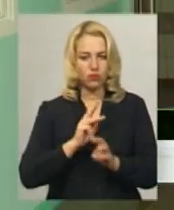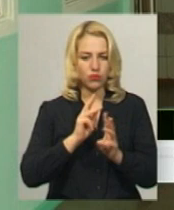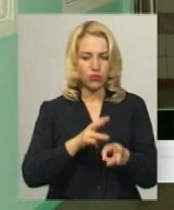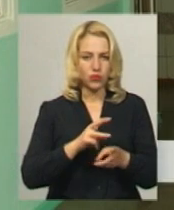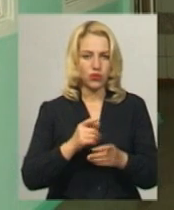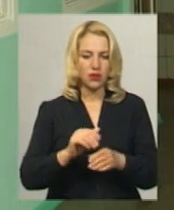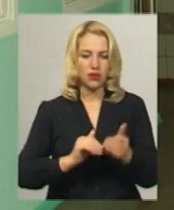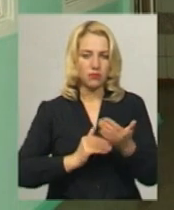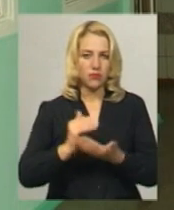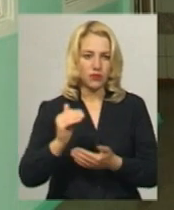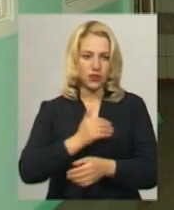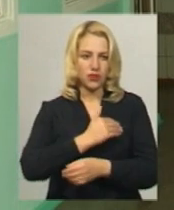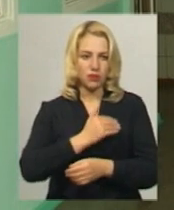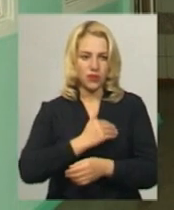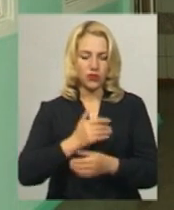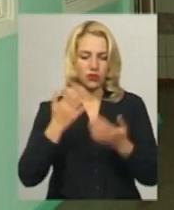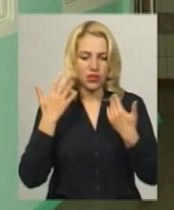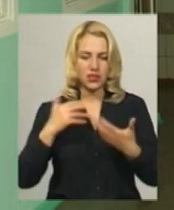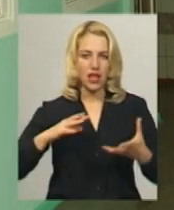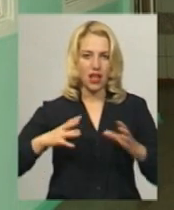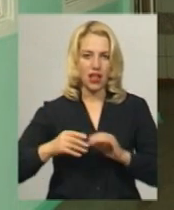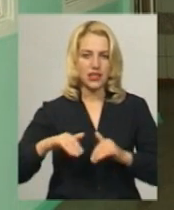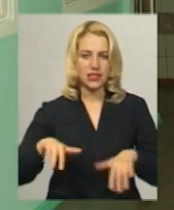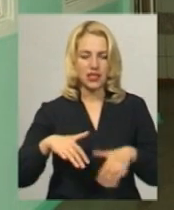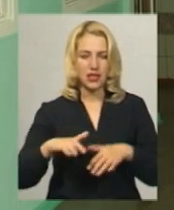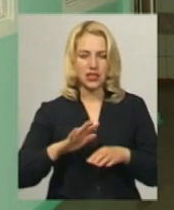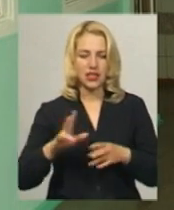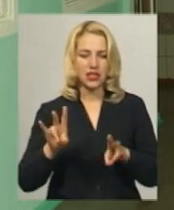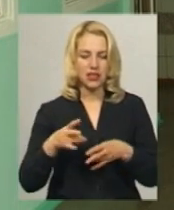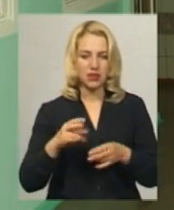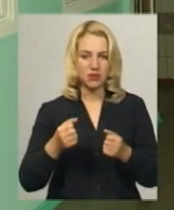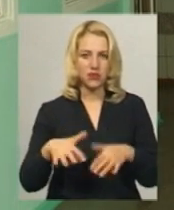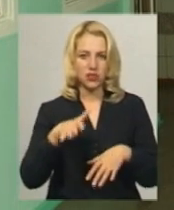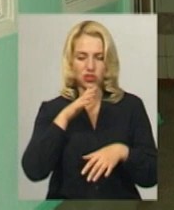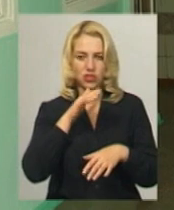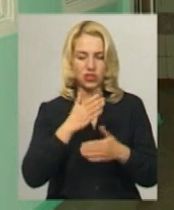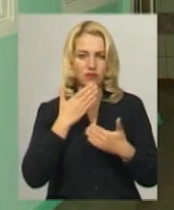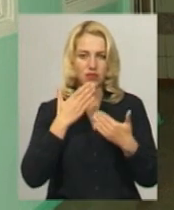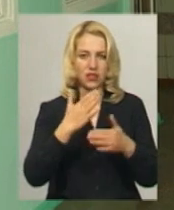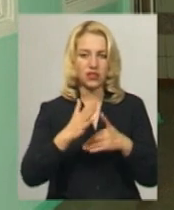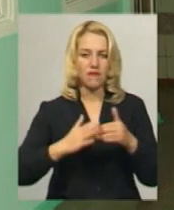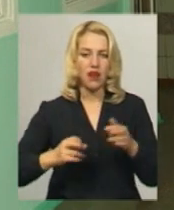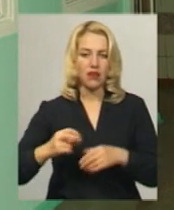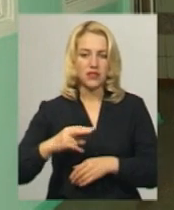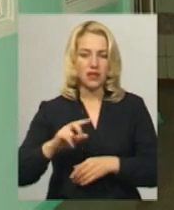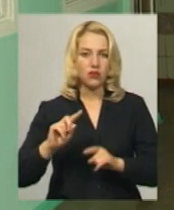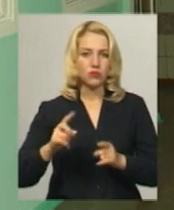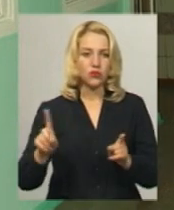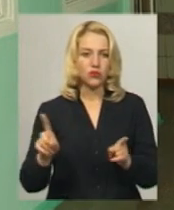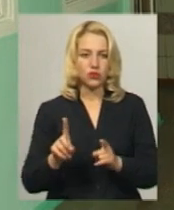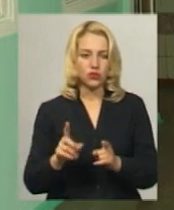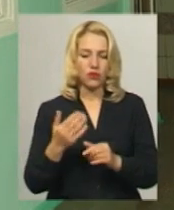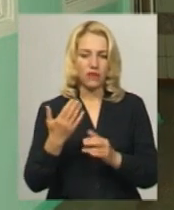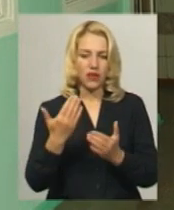підвищення температури тіла, загальна слабкість, не гайтеся часу, звертайтеся до фахівця, тому що вашій